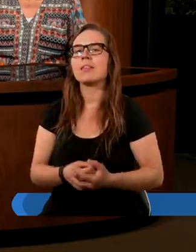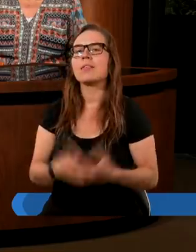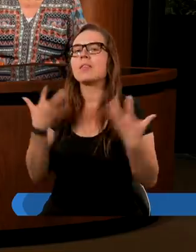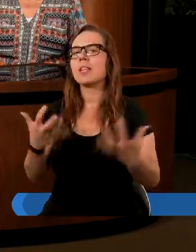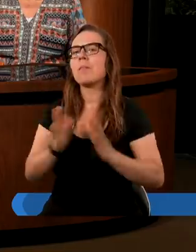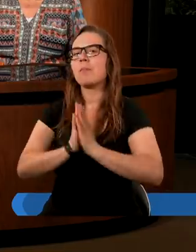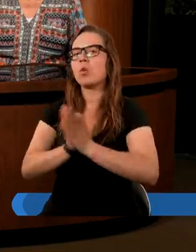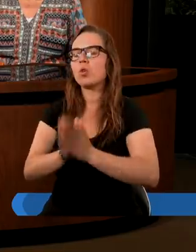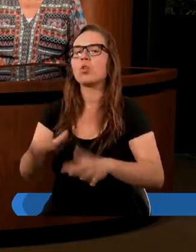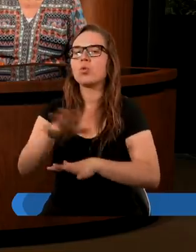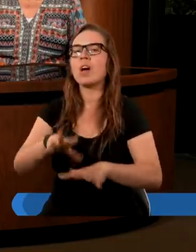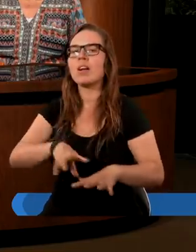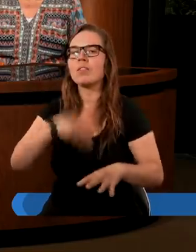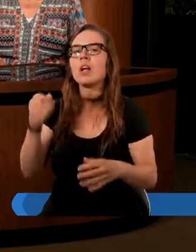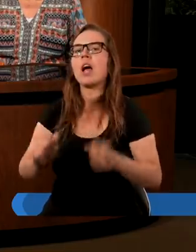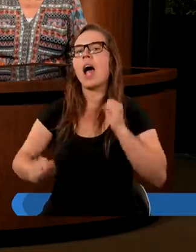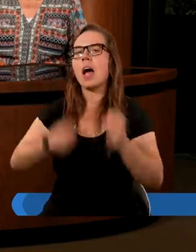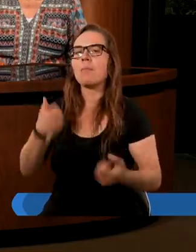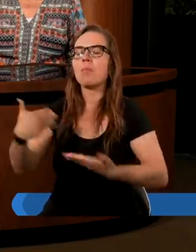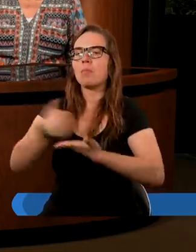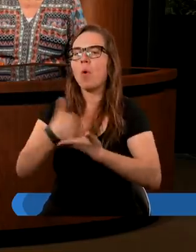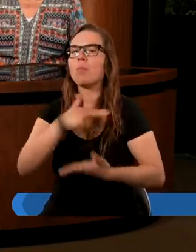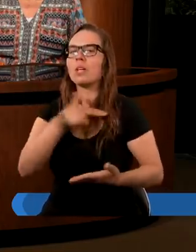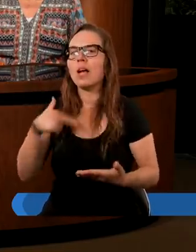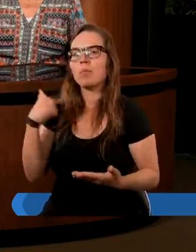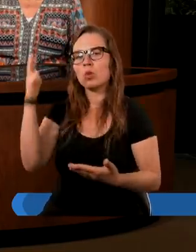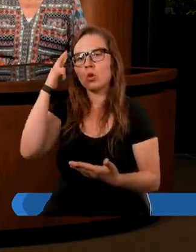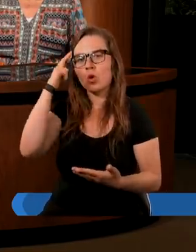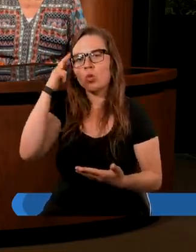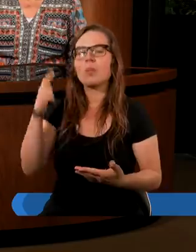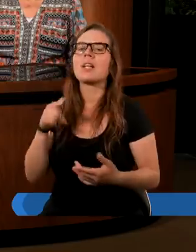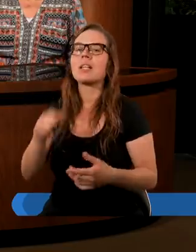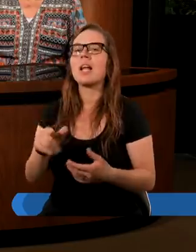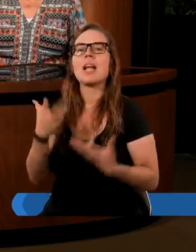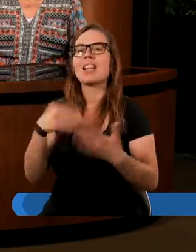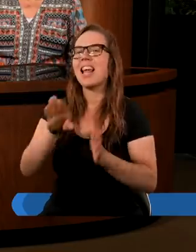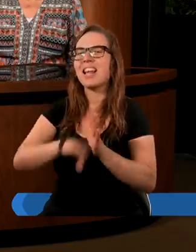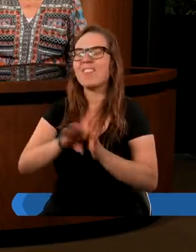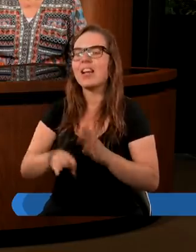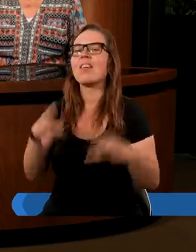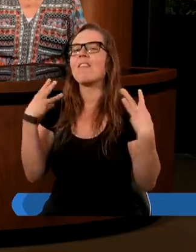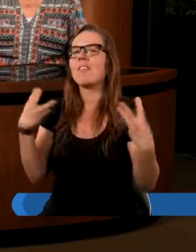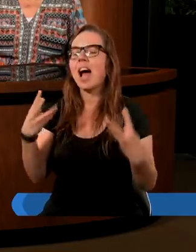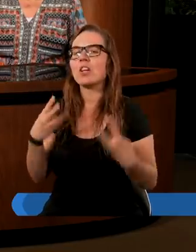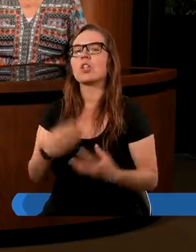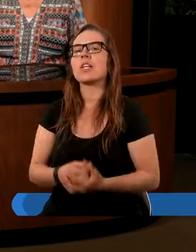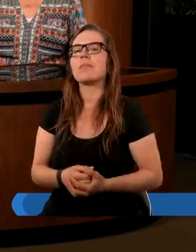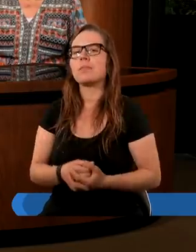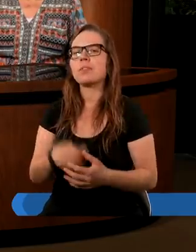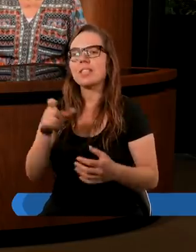Chcemy prosić Ducha Świętego, aby pomógł nam zrozumieć ten niezwykle ważny,